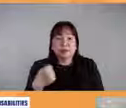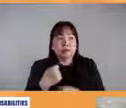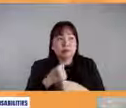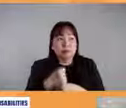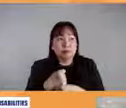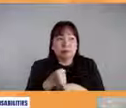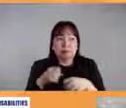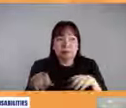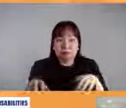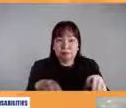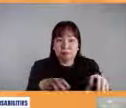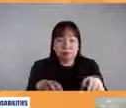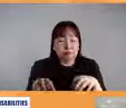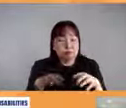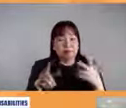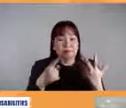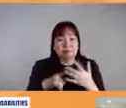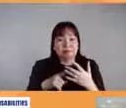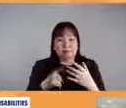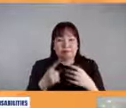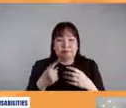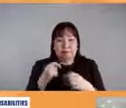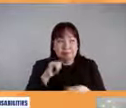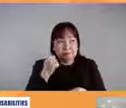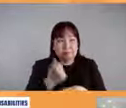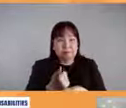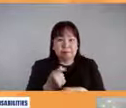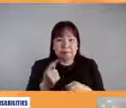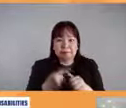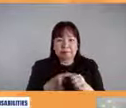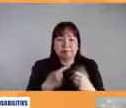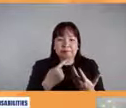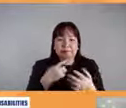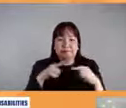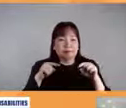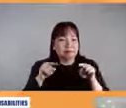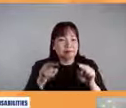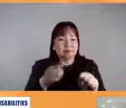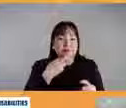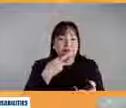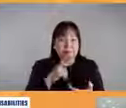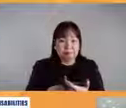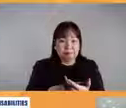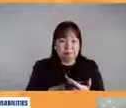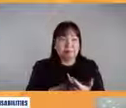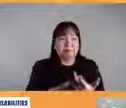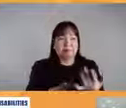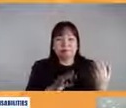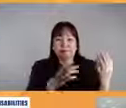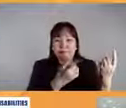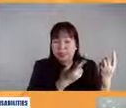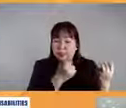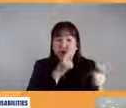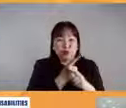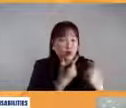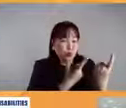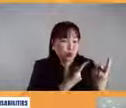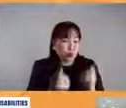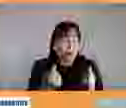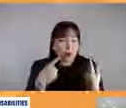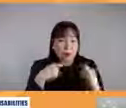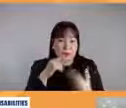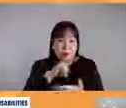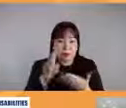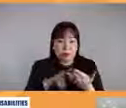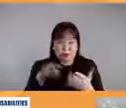unang tinatawag na parallel report sa implementasyon ng UNCRPG sa